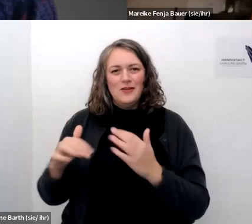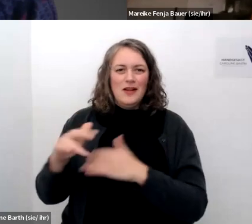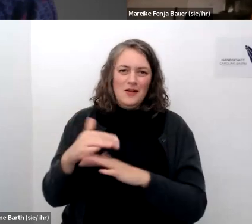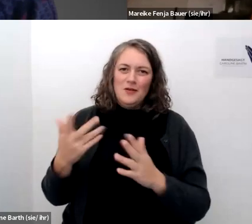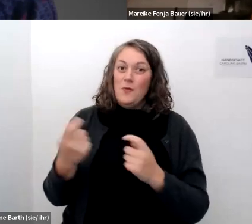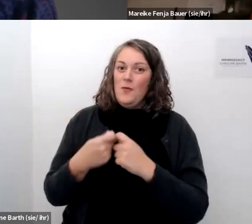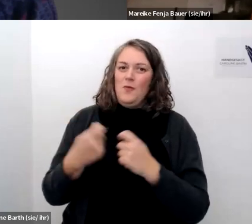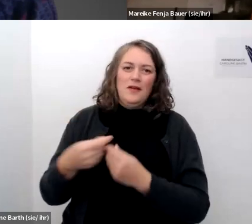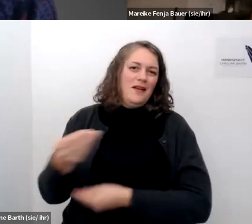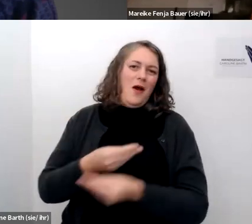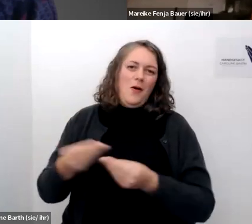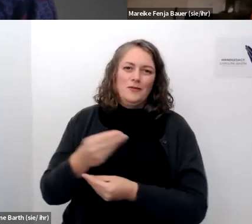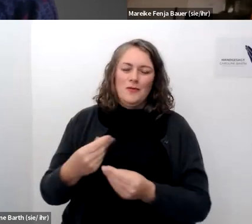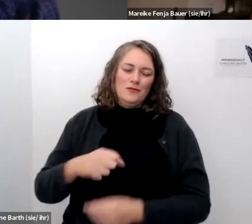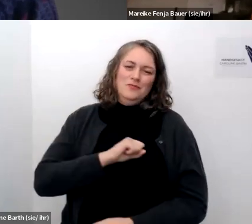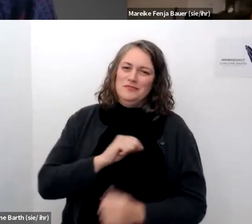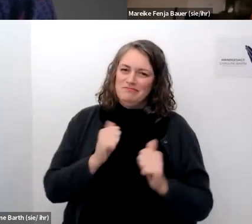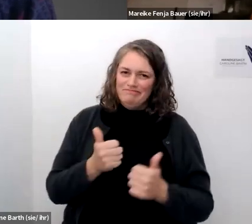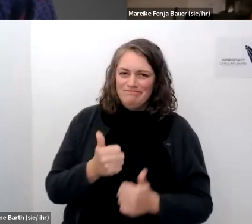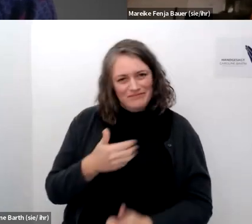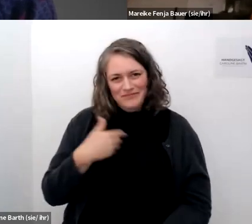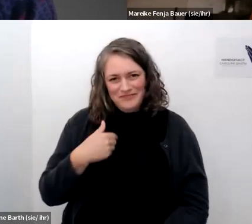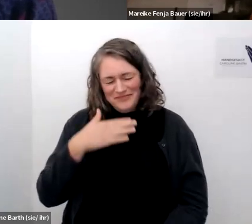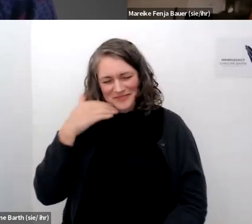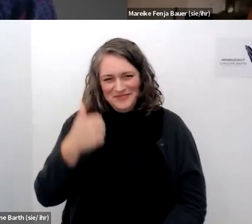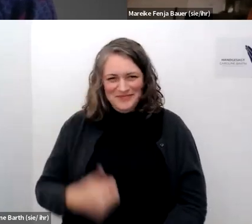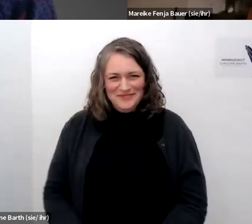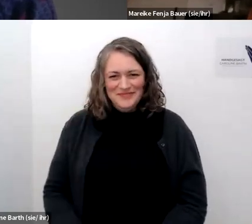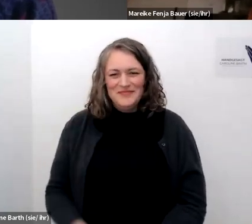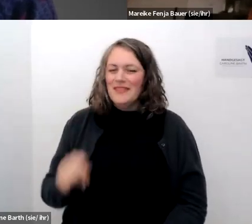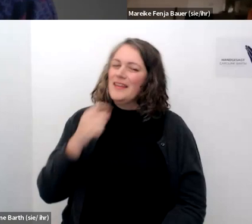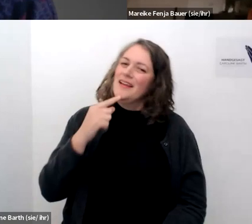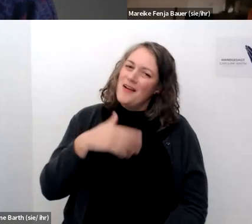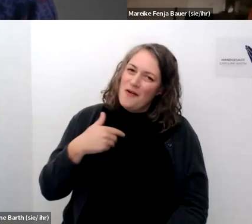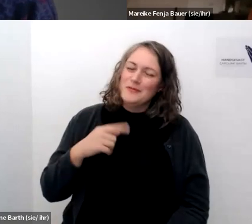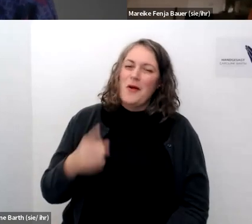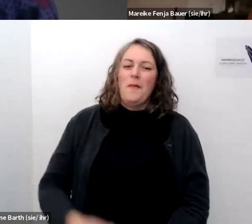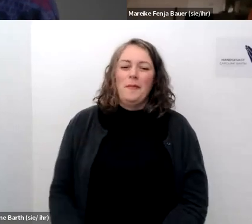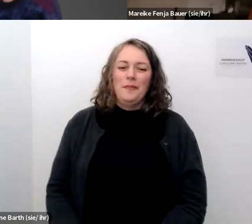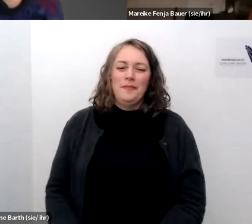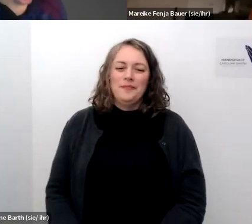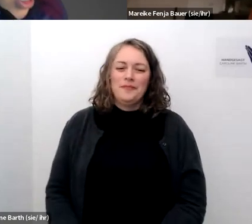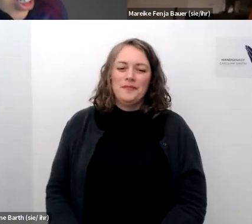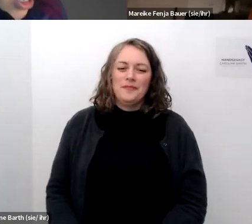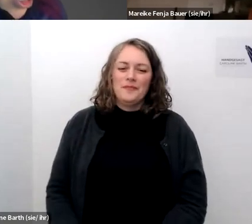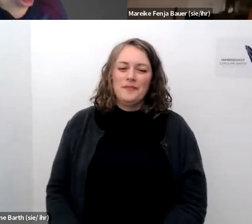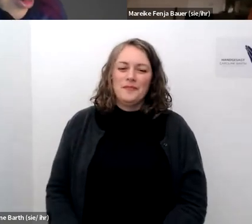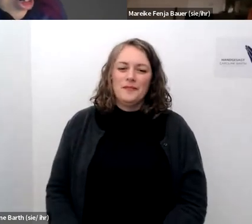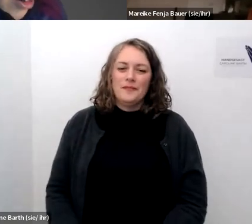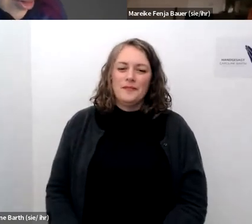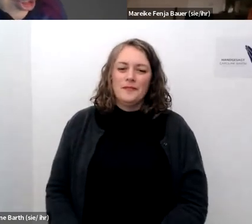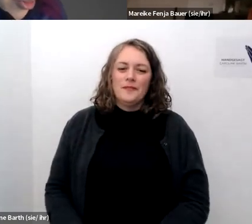spannender austausch hat mich sehr darüber gefreut es freut mich auch genau ansonsten will ich die